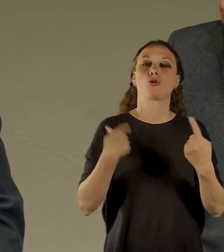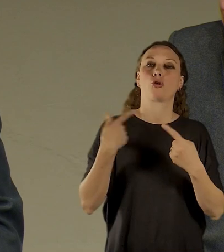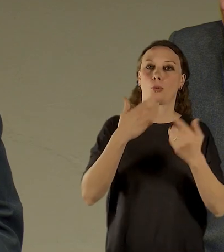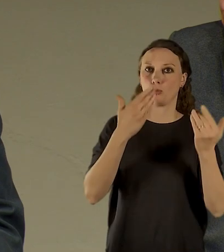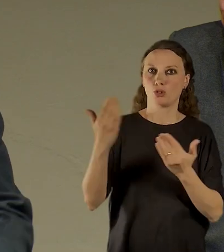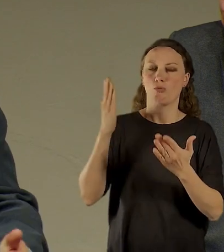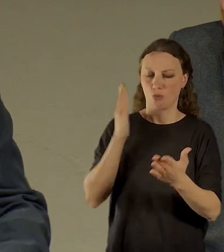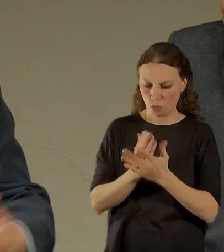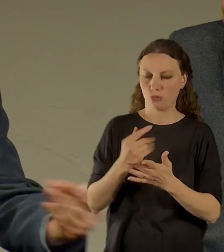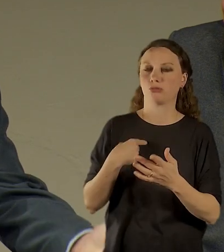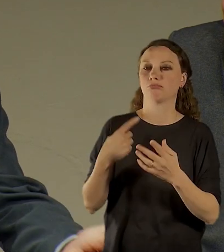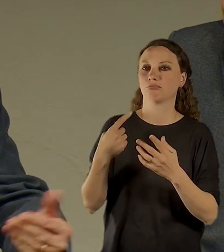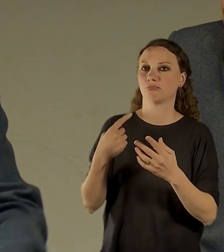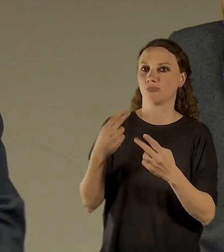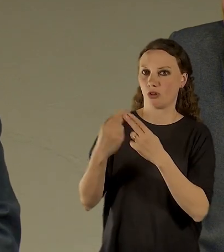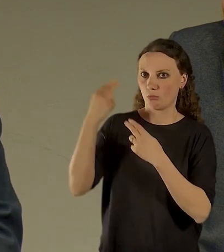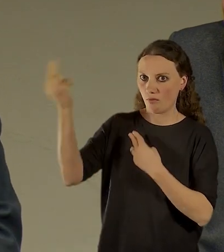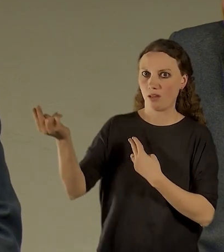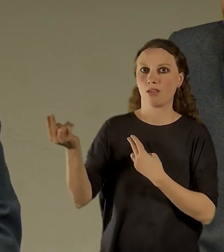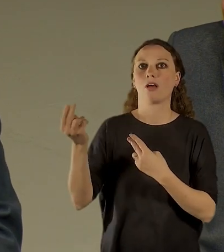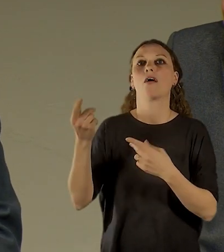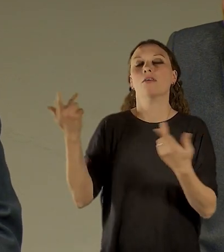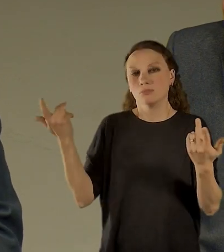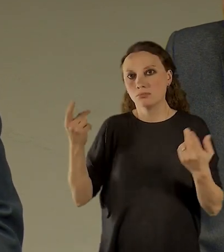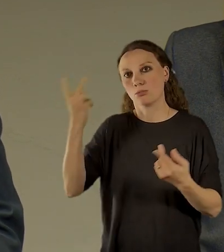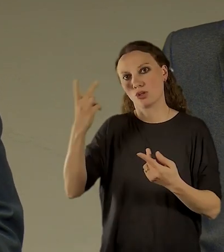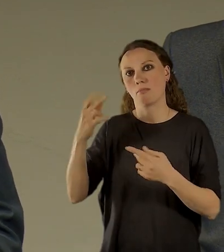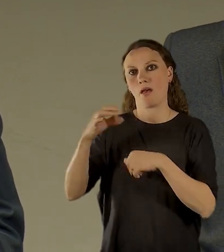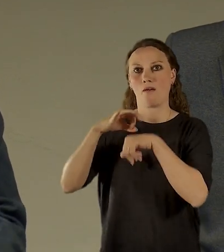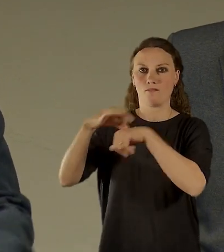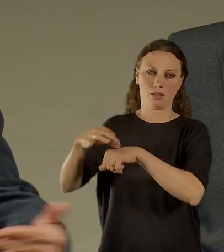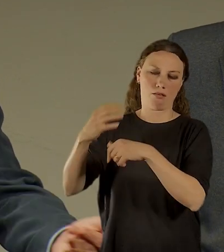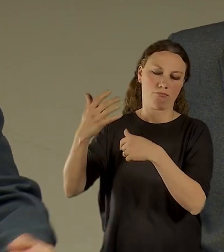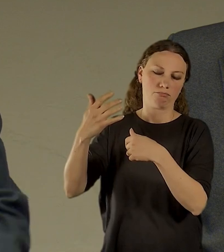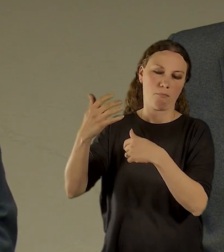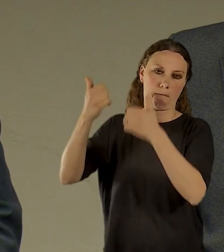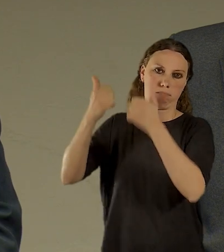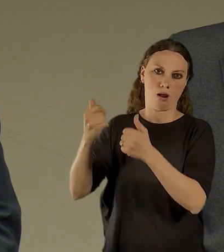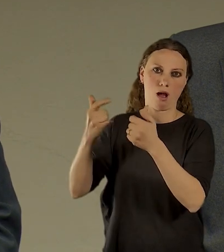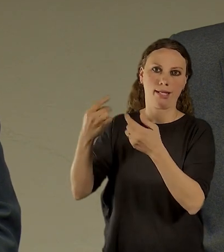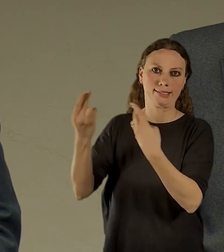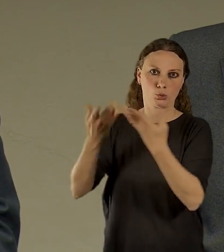to bylo předmětem debaty samozřejmě na vedení hlavního města Prahy. potom